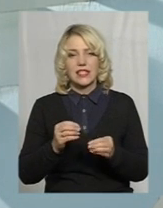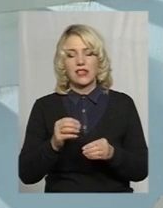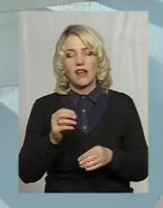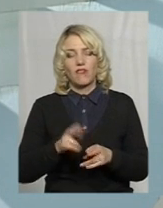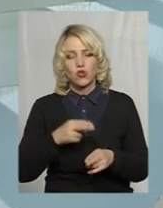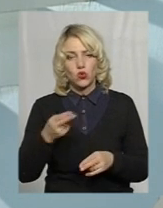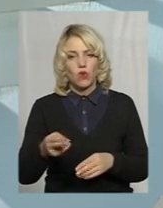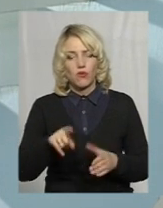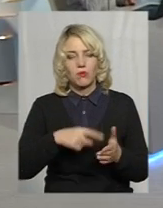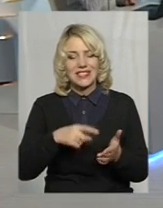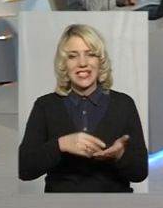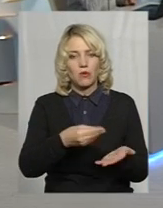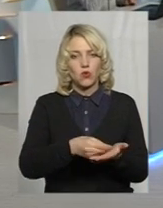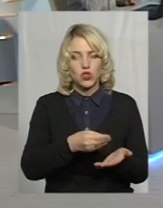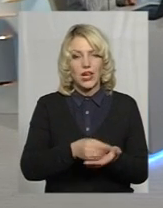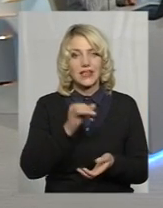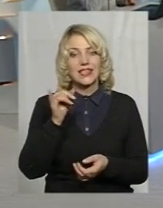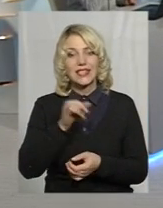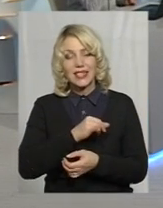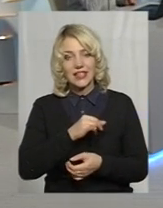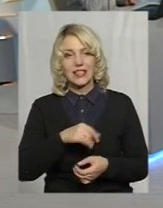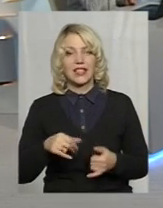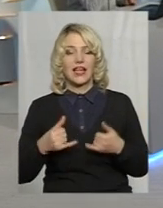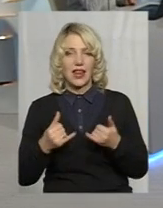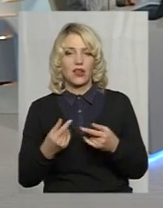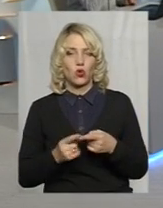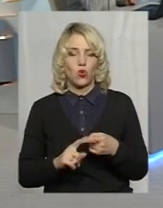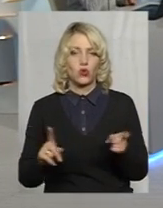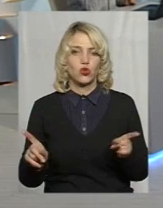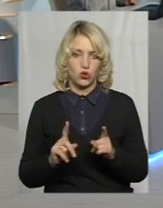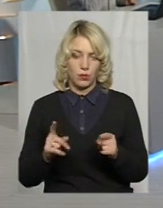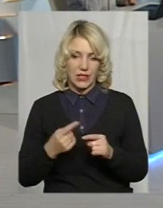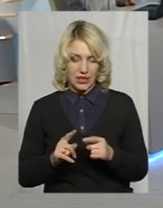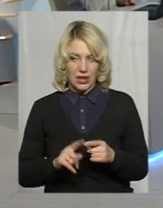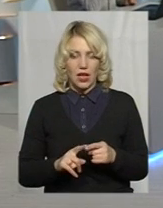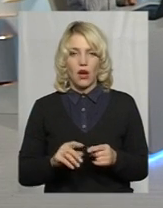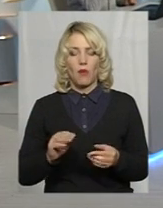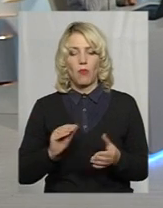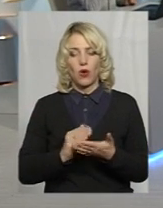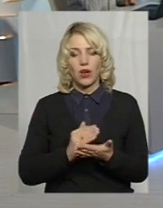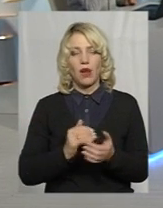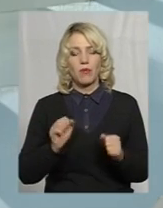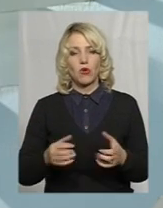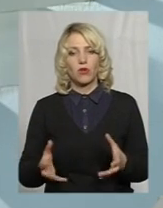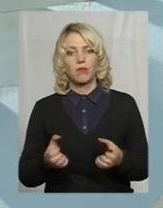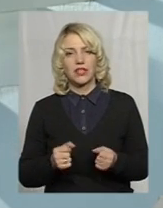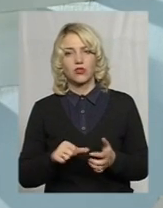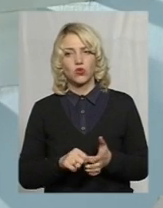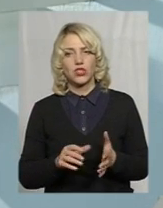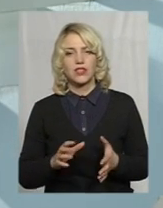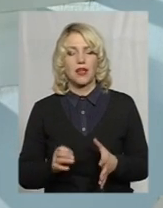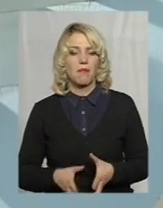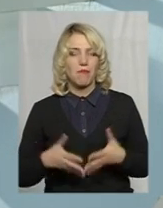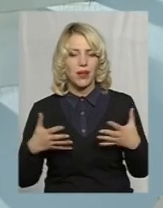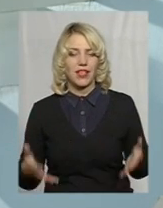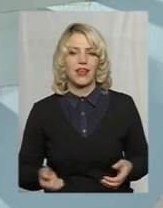провадження заходу. І для того, щоб в цій програмі могло прийняти участь максимально велика